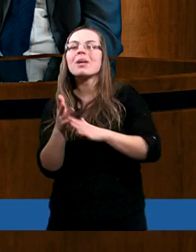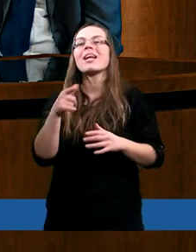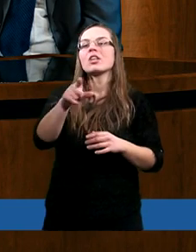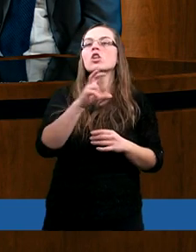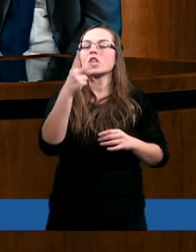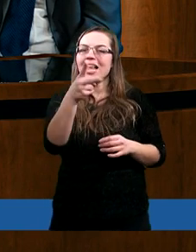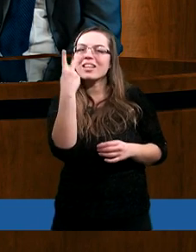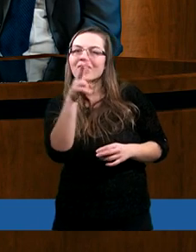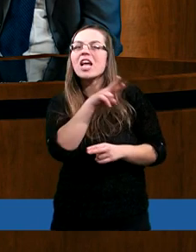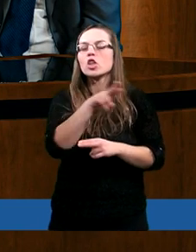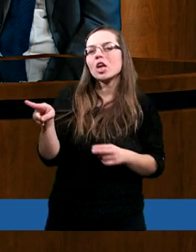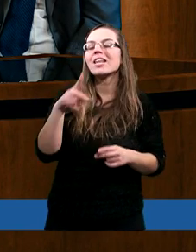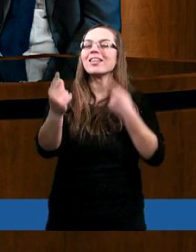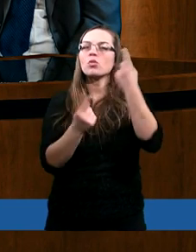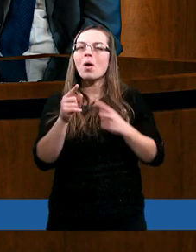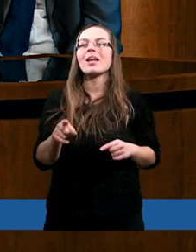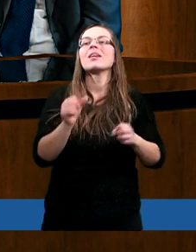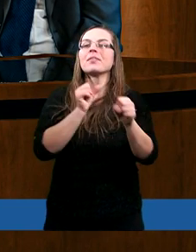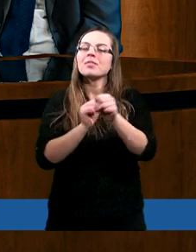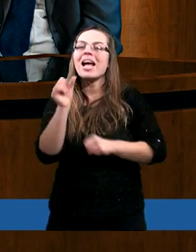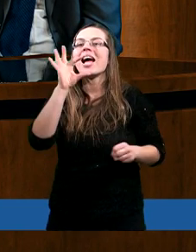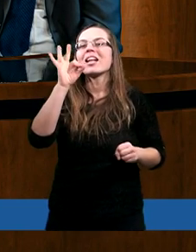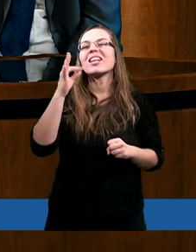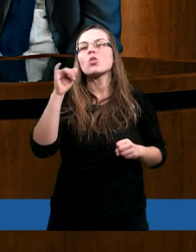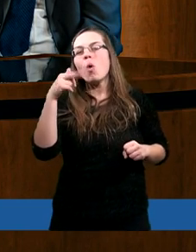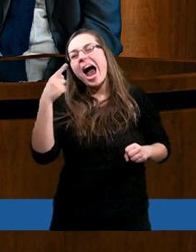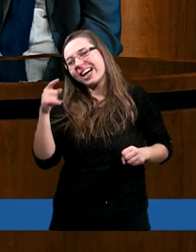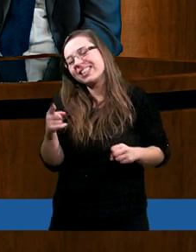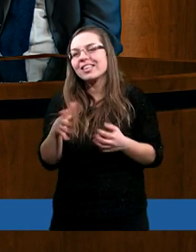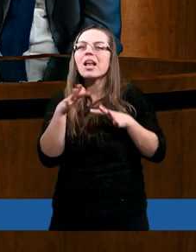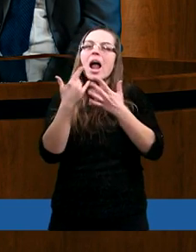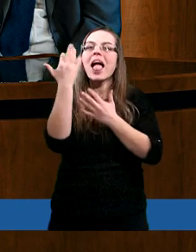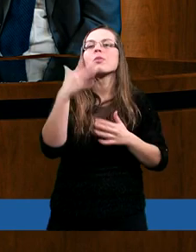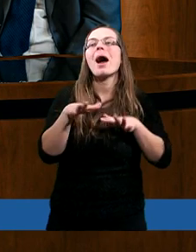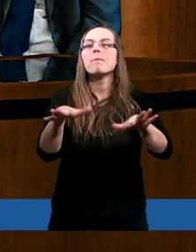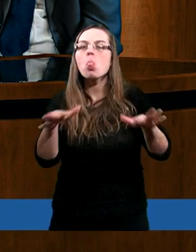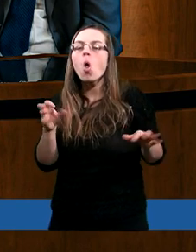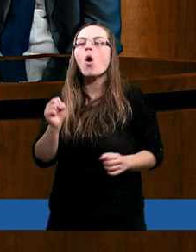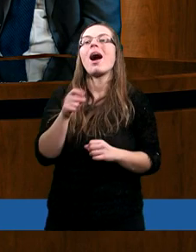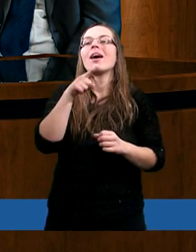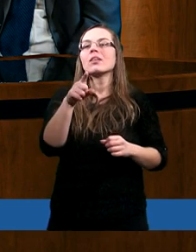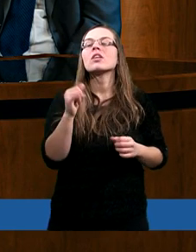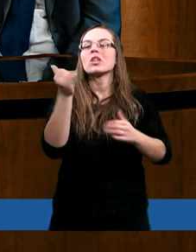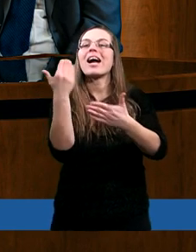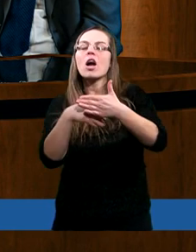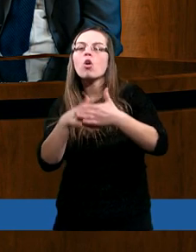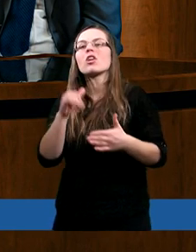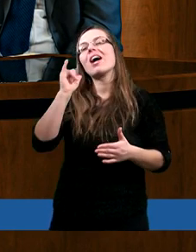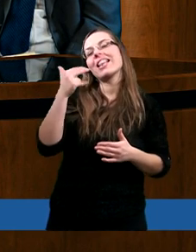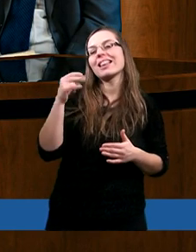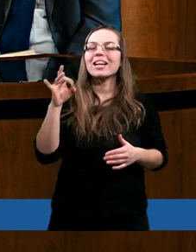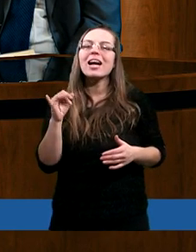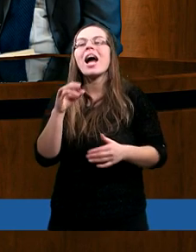czy dwie rzeczy, czy dwa zjawiska. I jest pluralis, czyli liczba mnoga i to jest ta końcówka im,